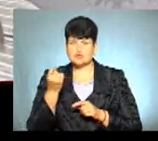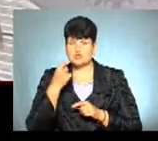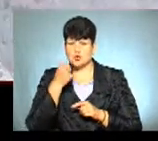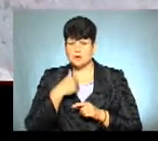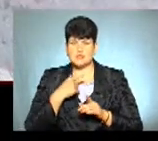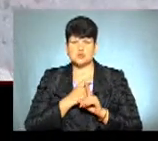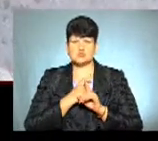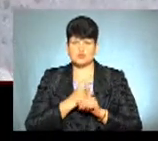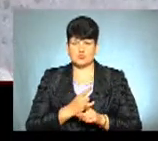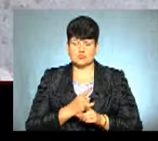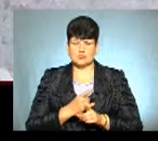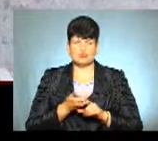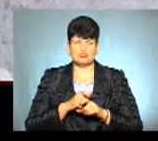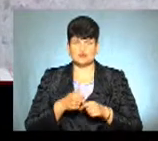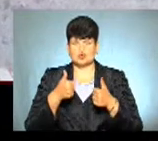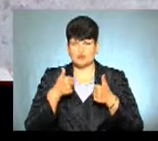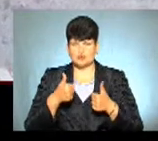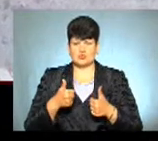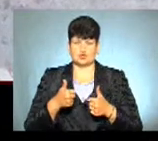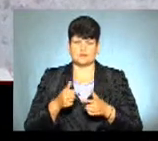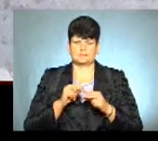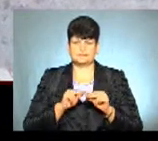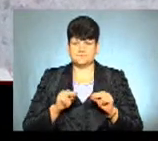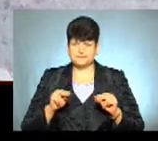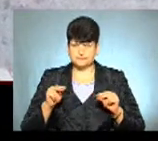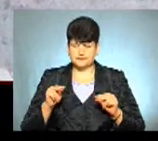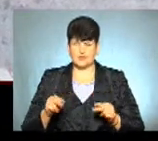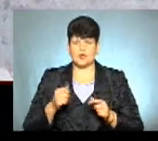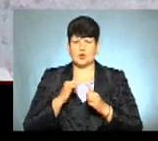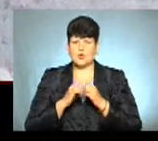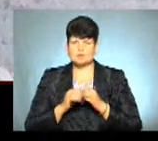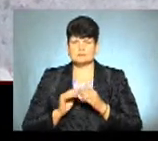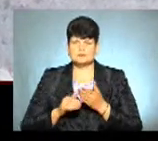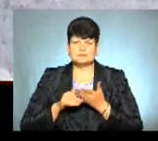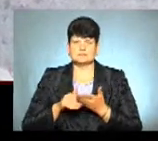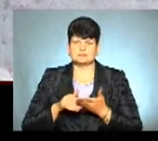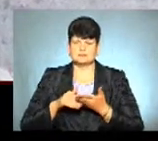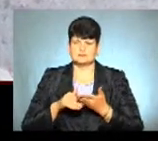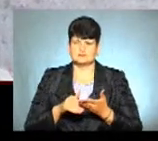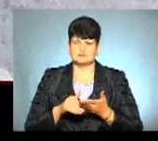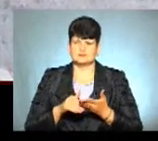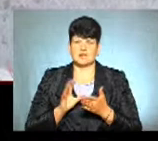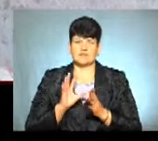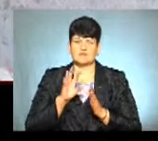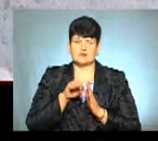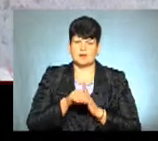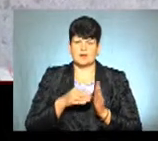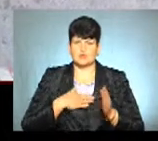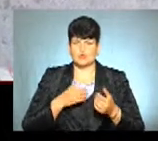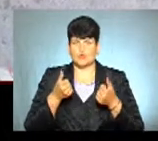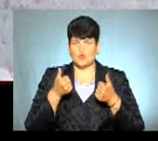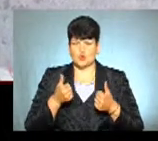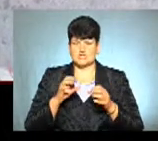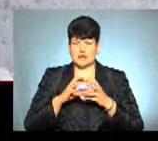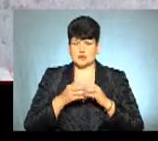мене супроводжували дуже хороші ментори, у мене було багато вчителів, кожен з яких доклався до мого хорошого результату